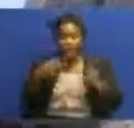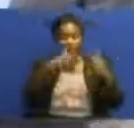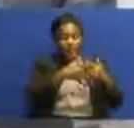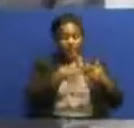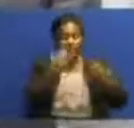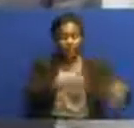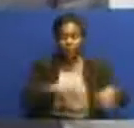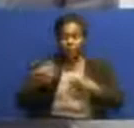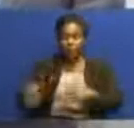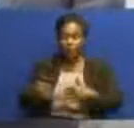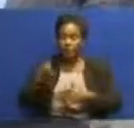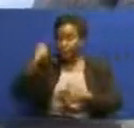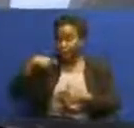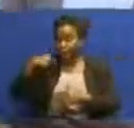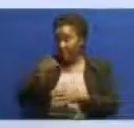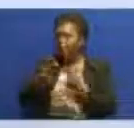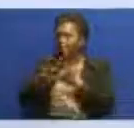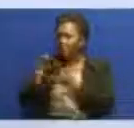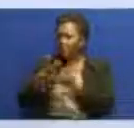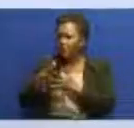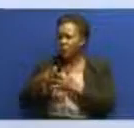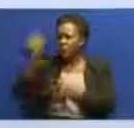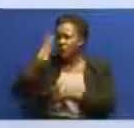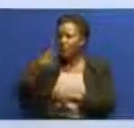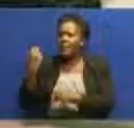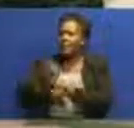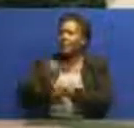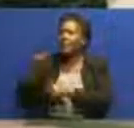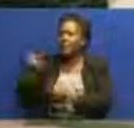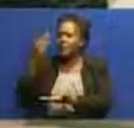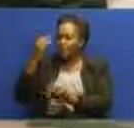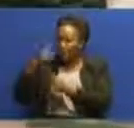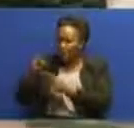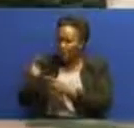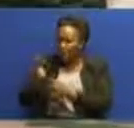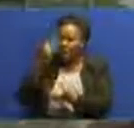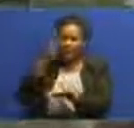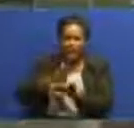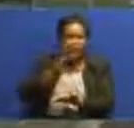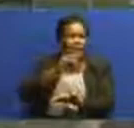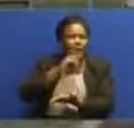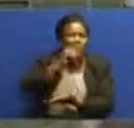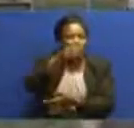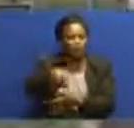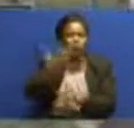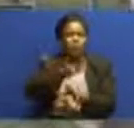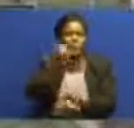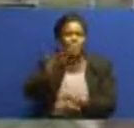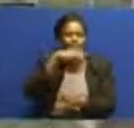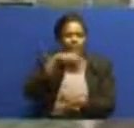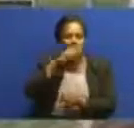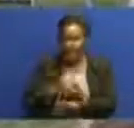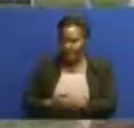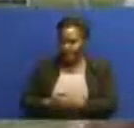mwakembe ameleze jihudin na zafanyo na serikali ilikutuwa haki kwa kila mwananchi kupata habari tumepanuka bila